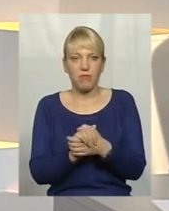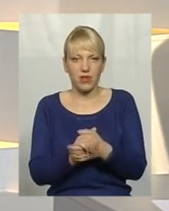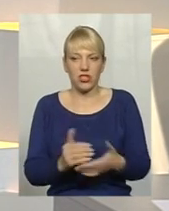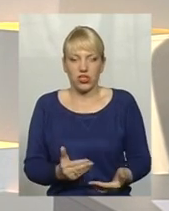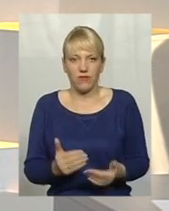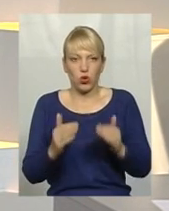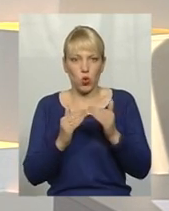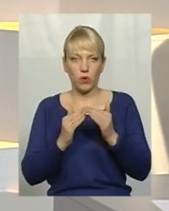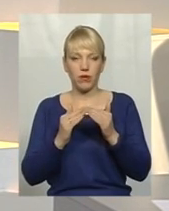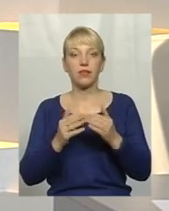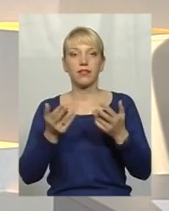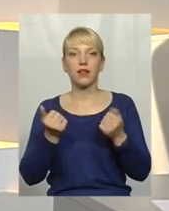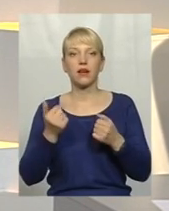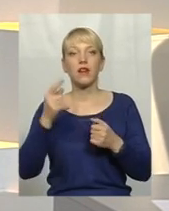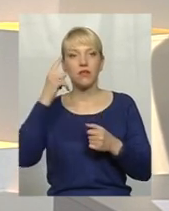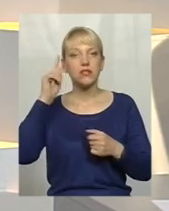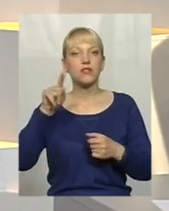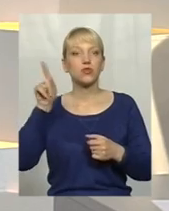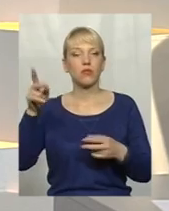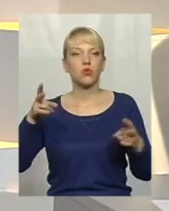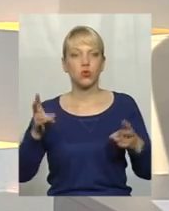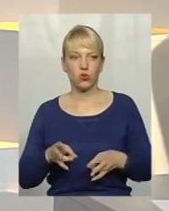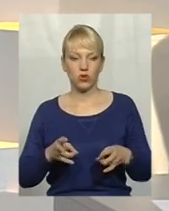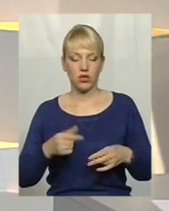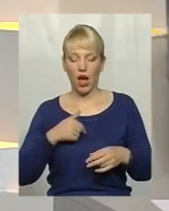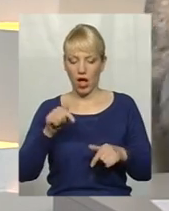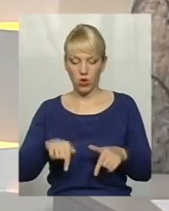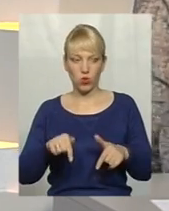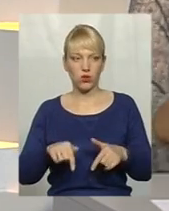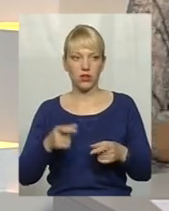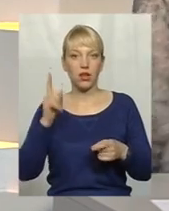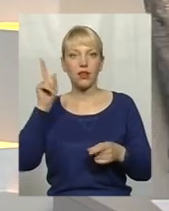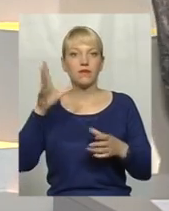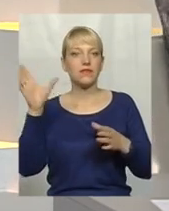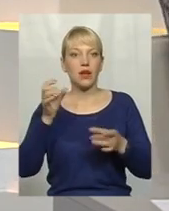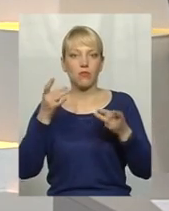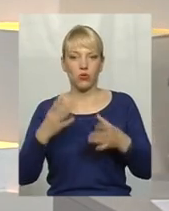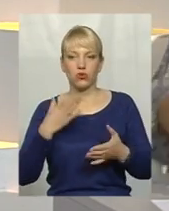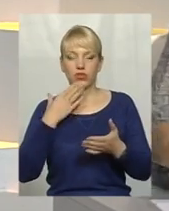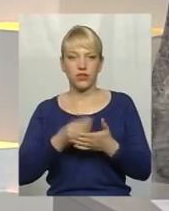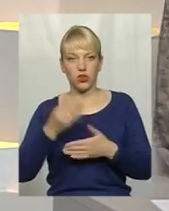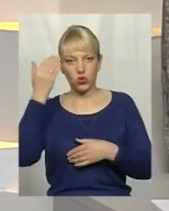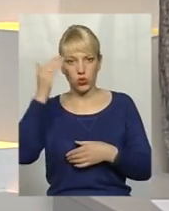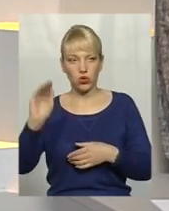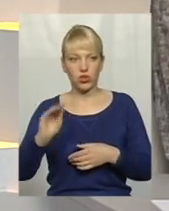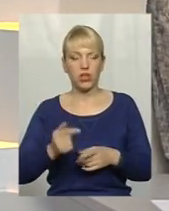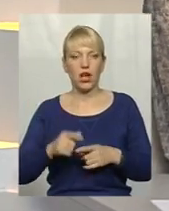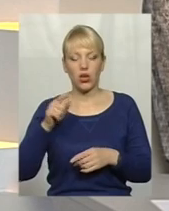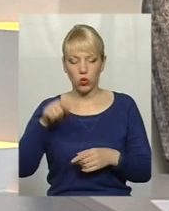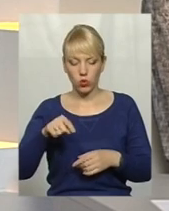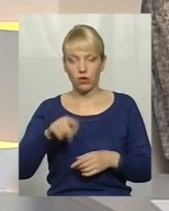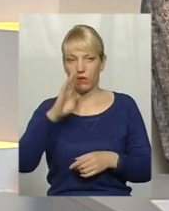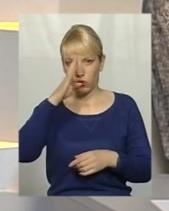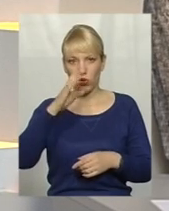вже вдома. Він знав, що він там потрібен, зараз тут він... Там все просто і ясно, свій, чужий, тут ворог, а тут